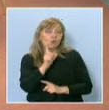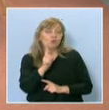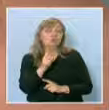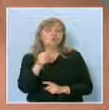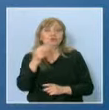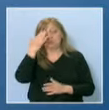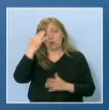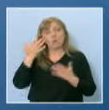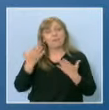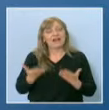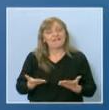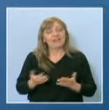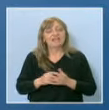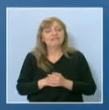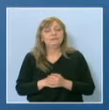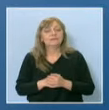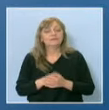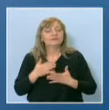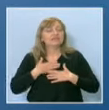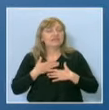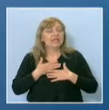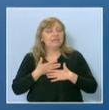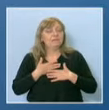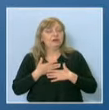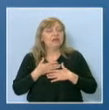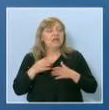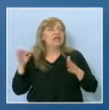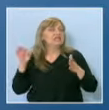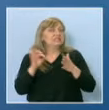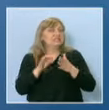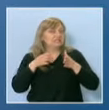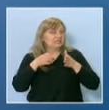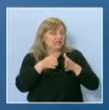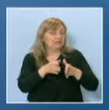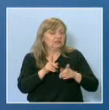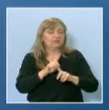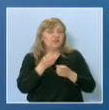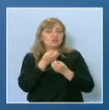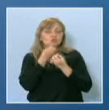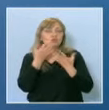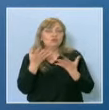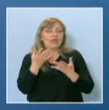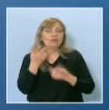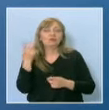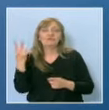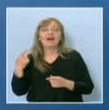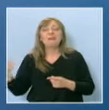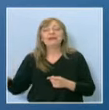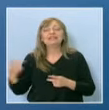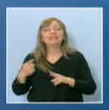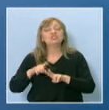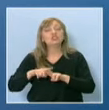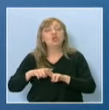бъдат оправдани, да са целенасочени. Не случайно двамата с Никола